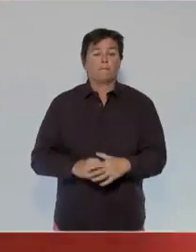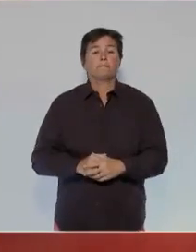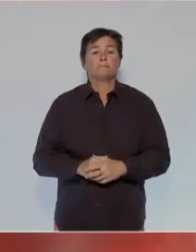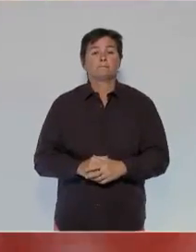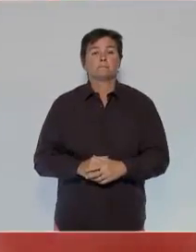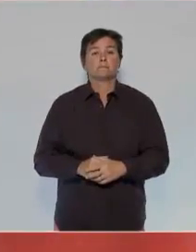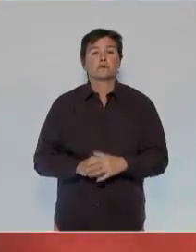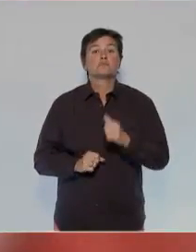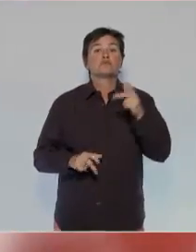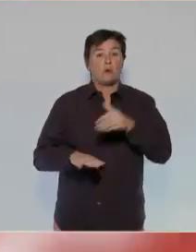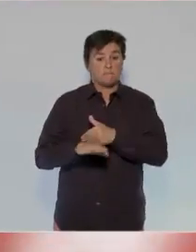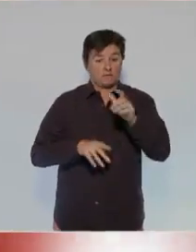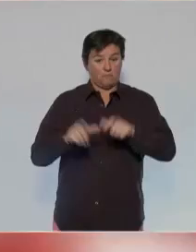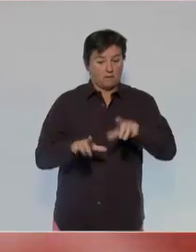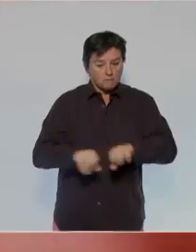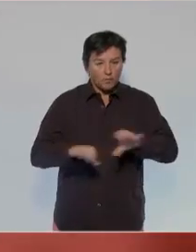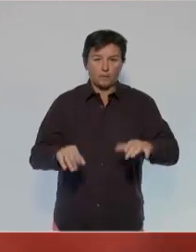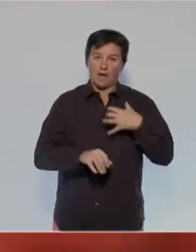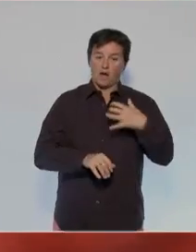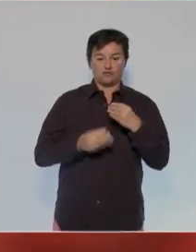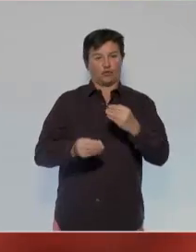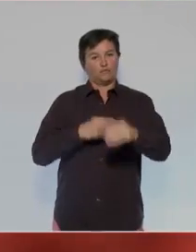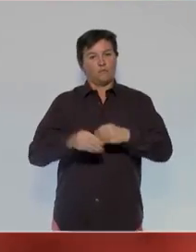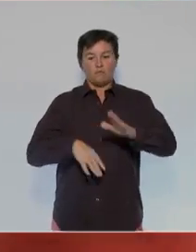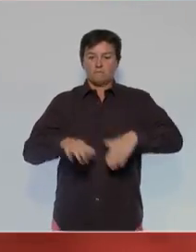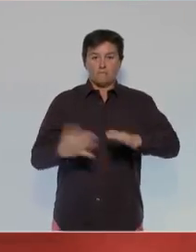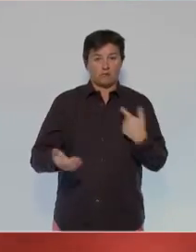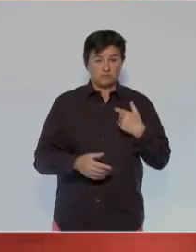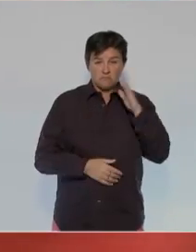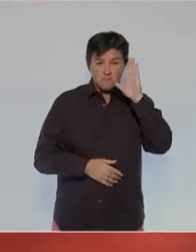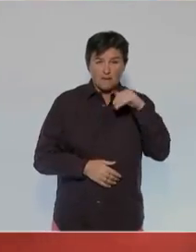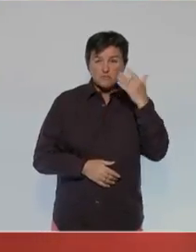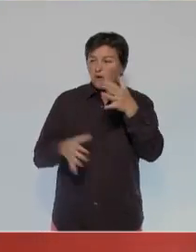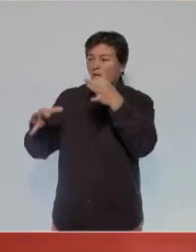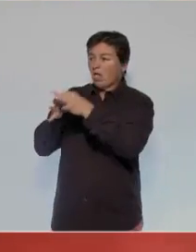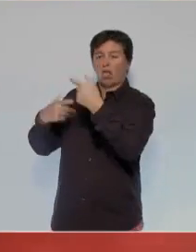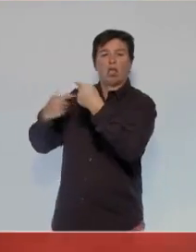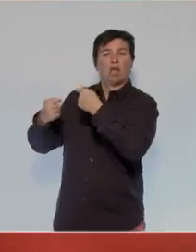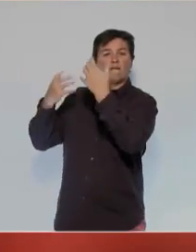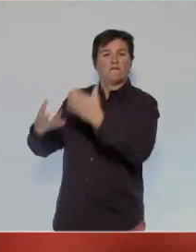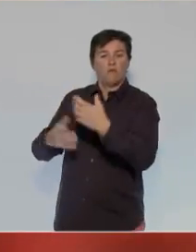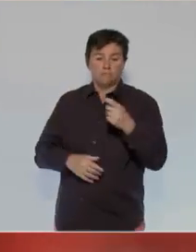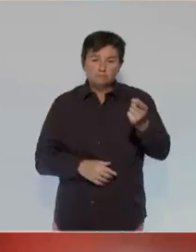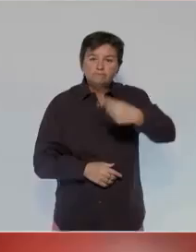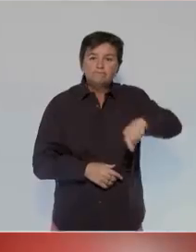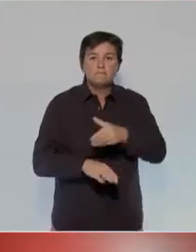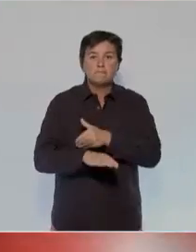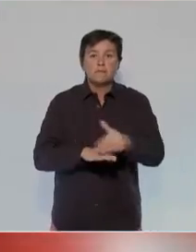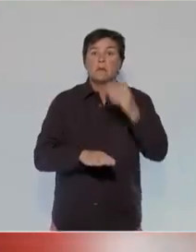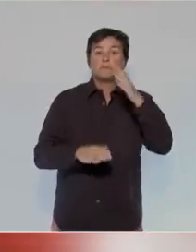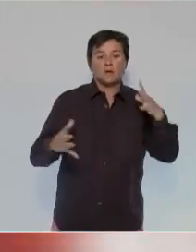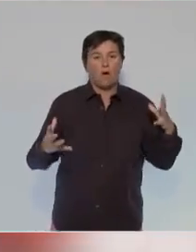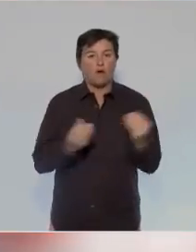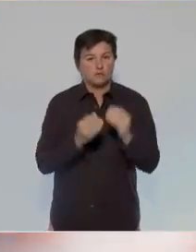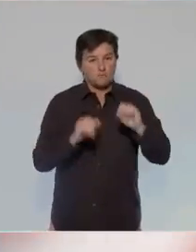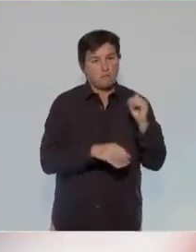comme moi. Les millions qui produisent des richesses, qui font tourner le monde et qui n'ont pas besoin de cette minorité qui prétend diriger. Les millions qui, quand